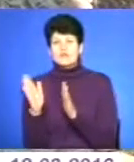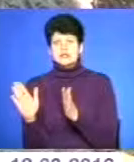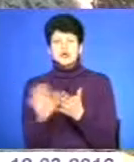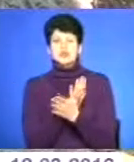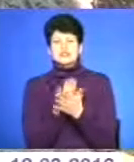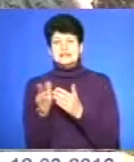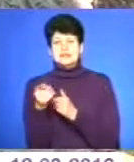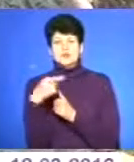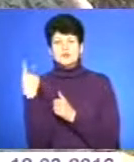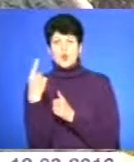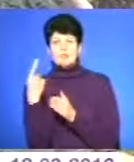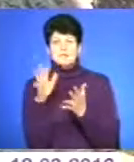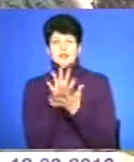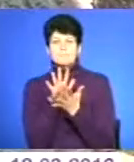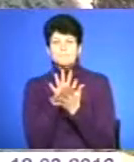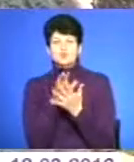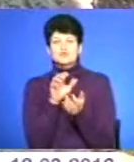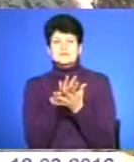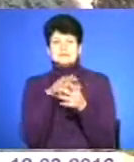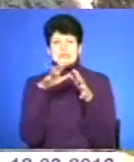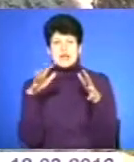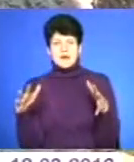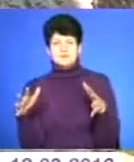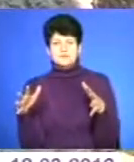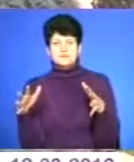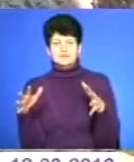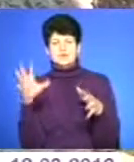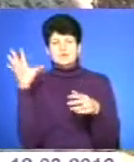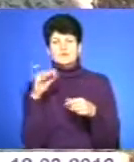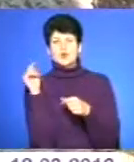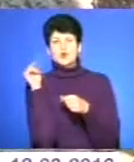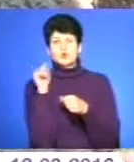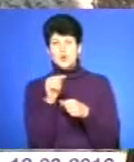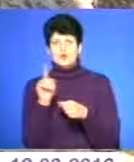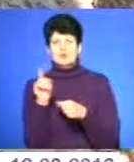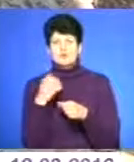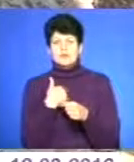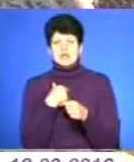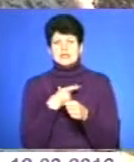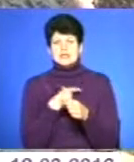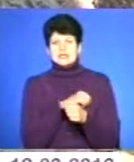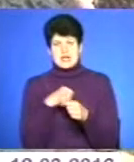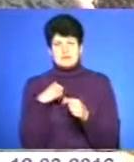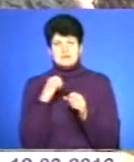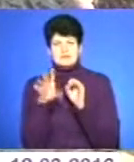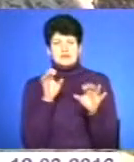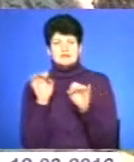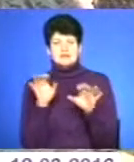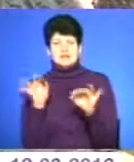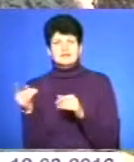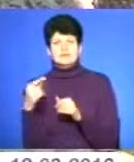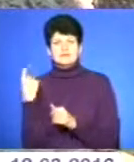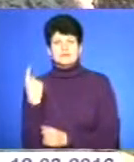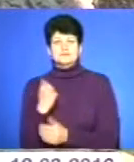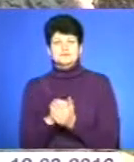Тернопільську область від бруду, від сміття, від всього того, що ми самі насмітили в Тернопільській